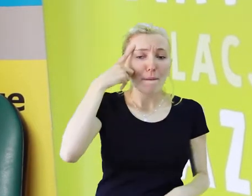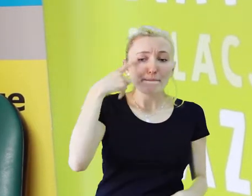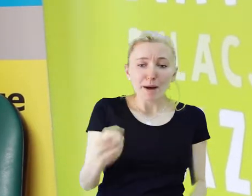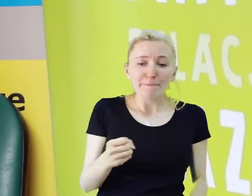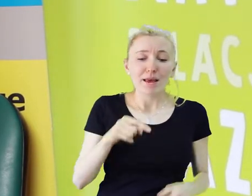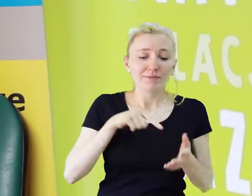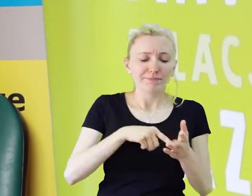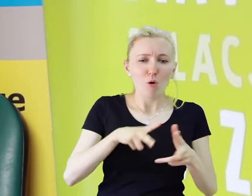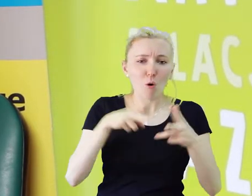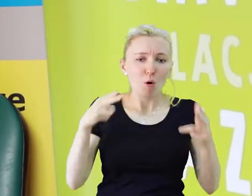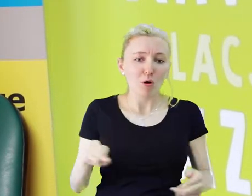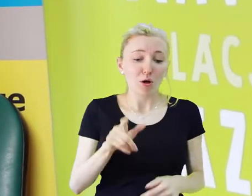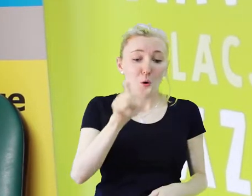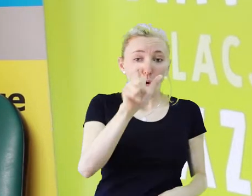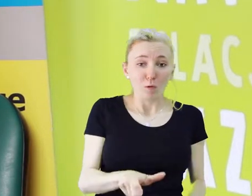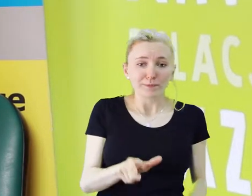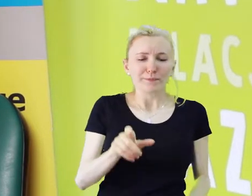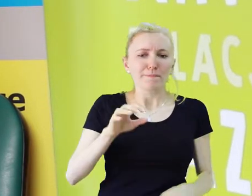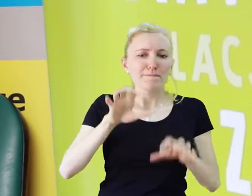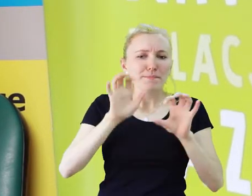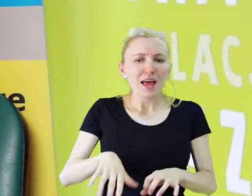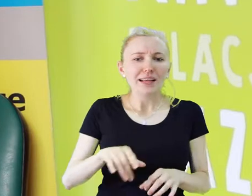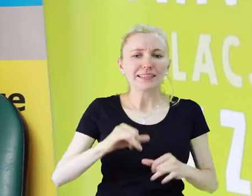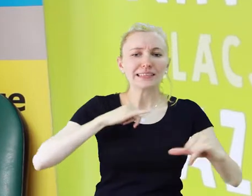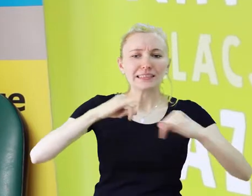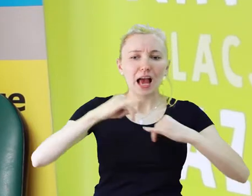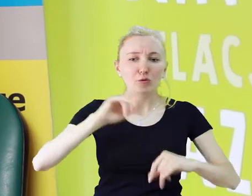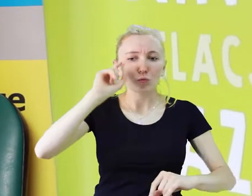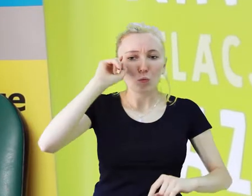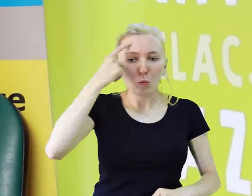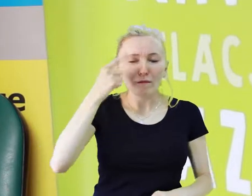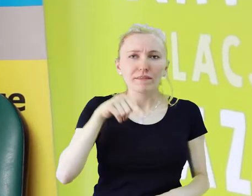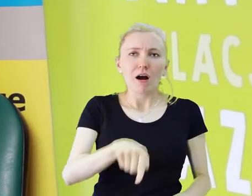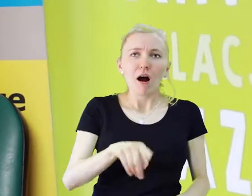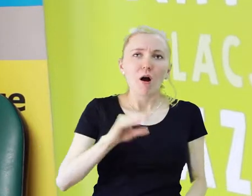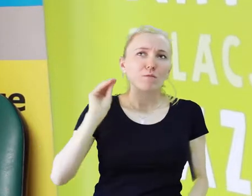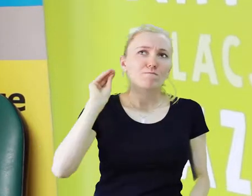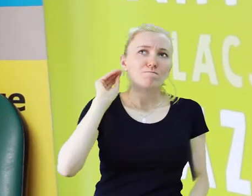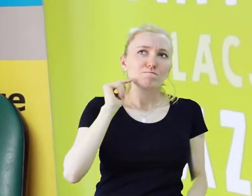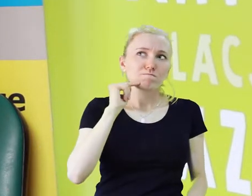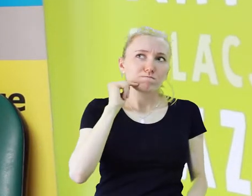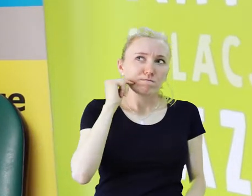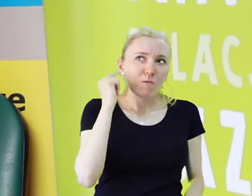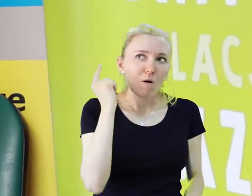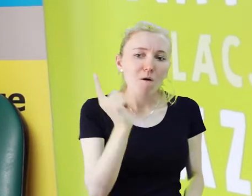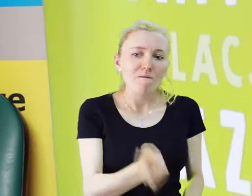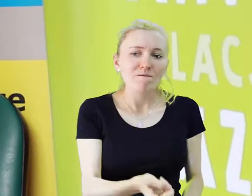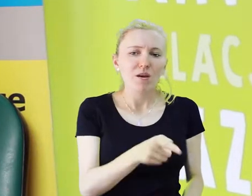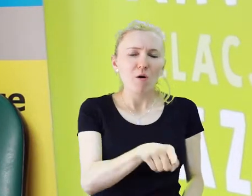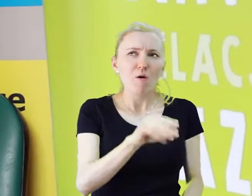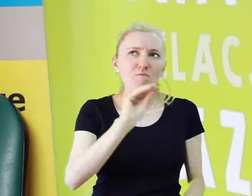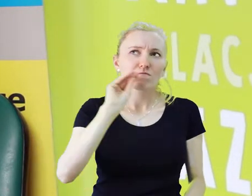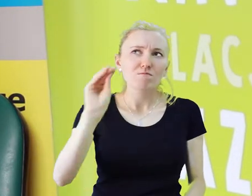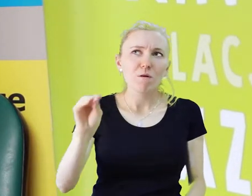bo pamiętam na przykład taki moment, kiedy prezes zarządu głównego powiedział, że